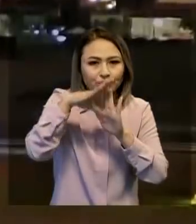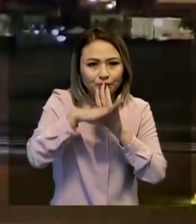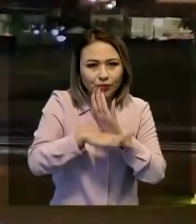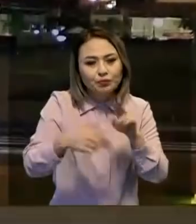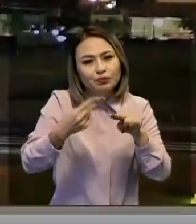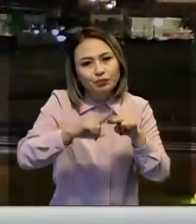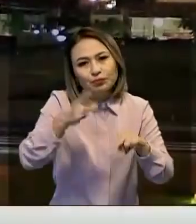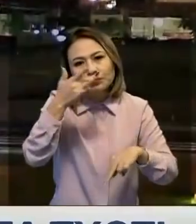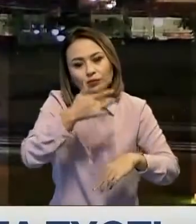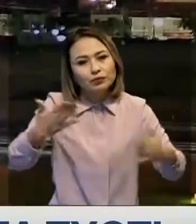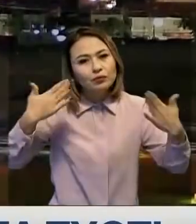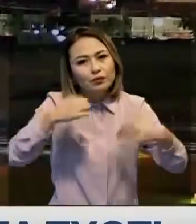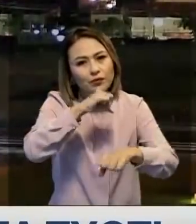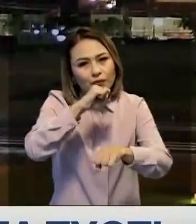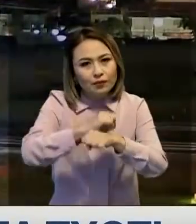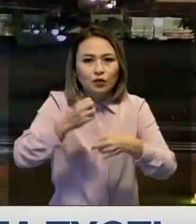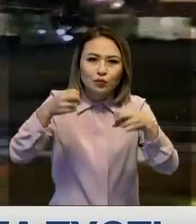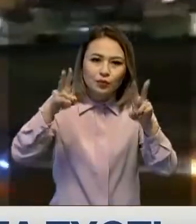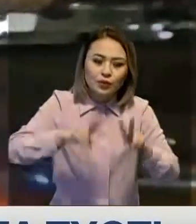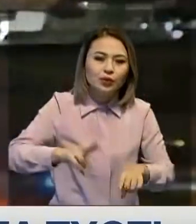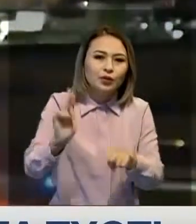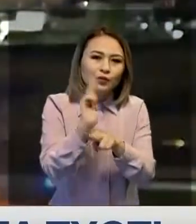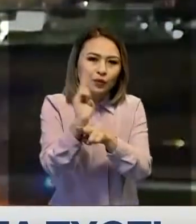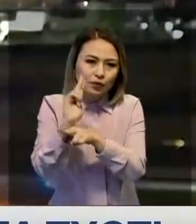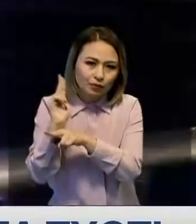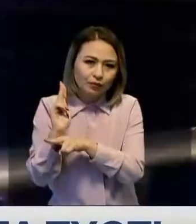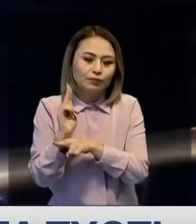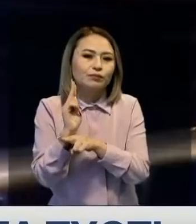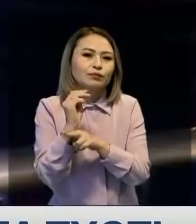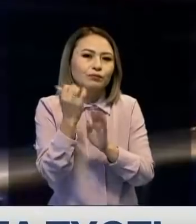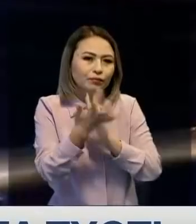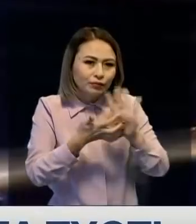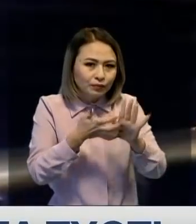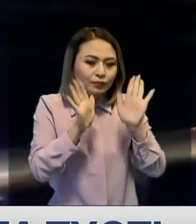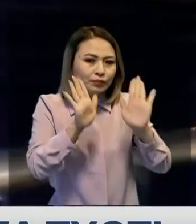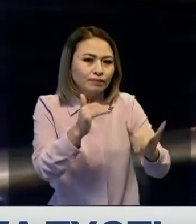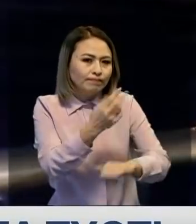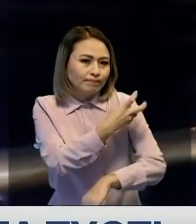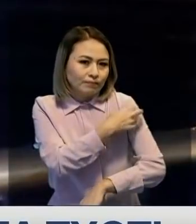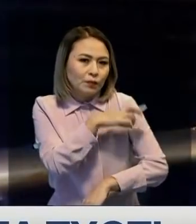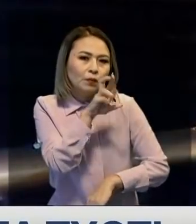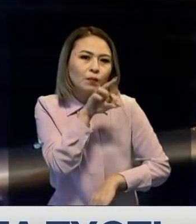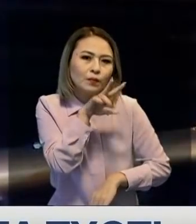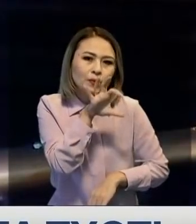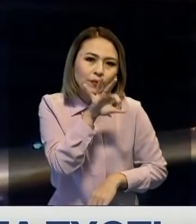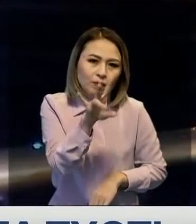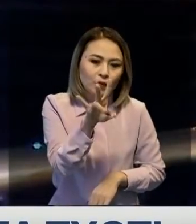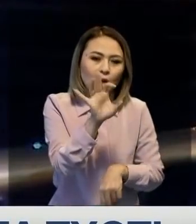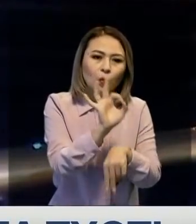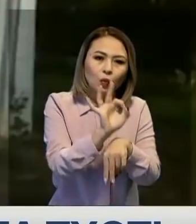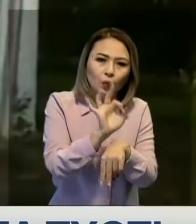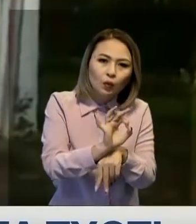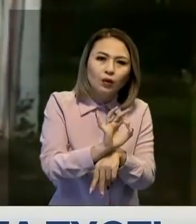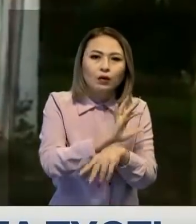Сондықтан саясаткер демалыстын тоқтатып, арнайы ұшақпен емде орына тереу жеткізілді. Бірақ қазір дәргерлер Булсана Рудың